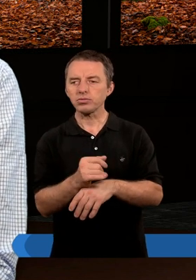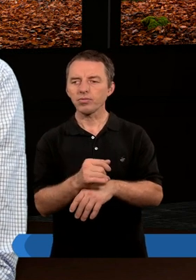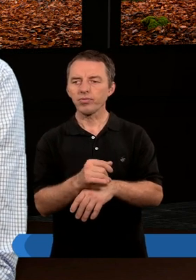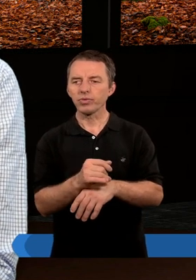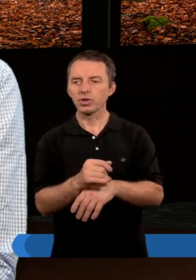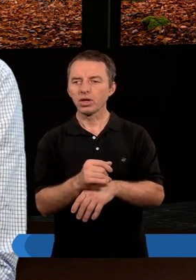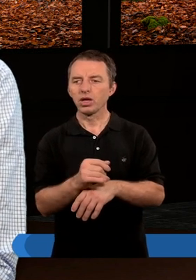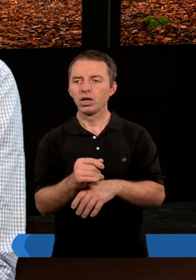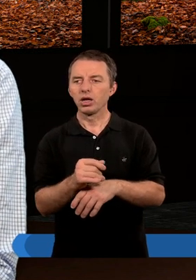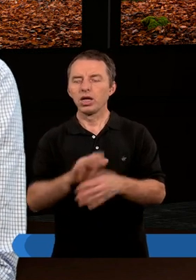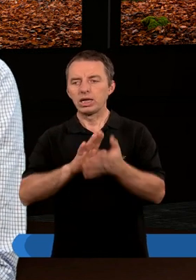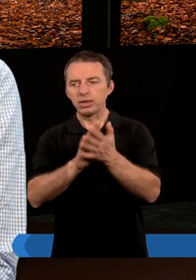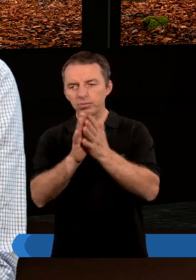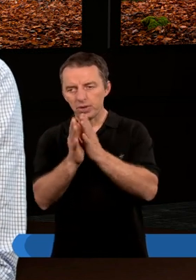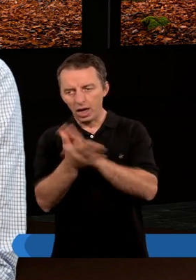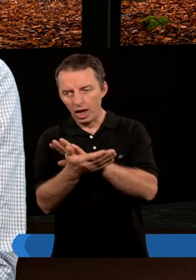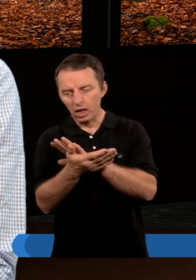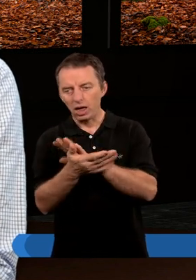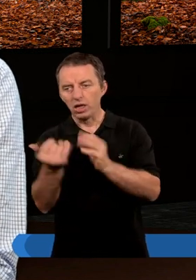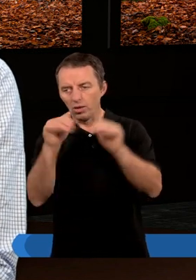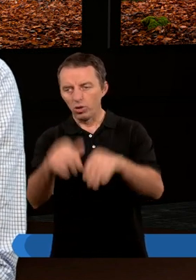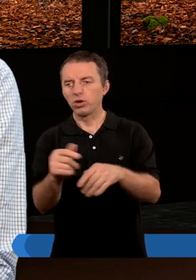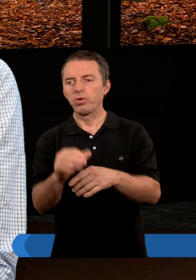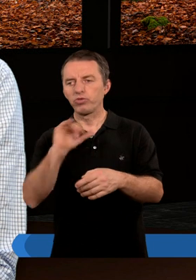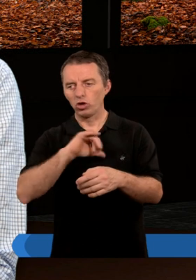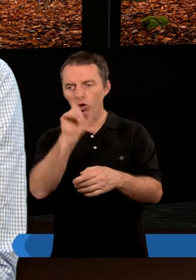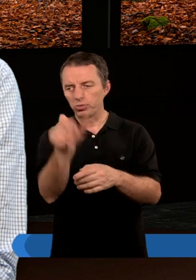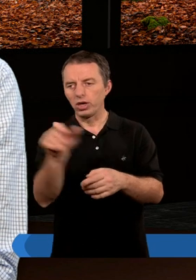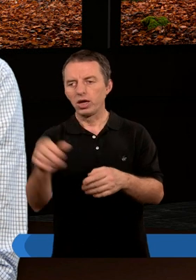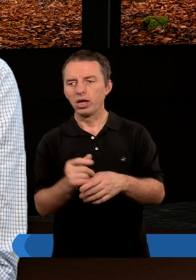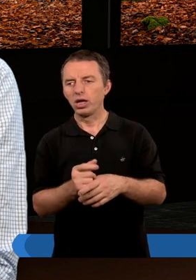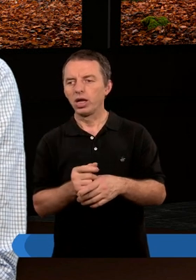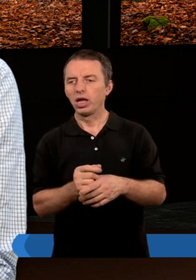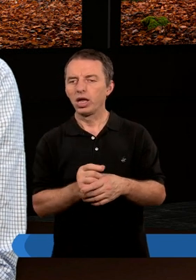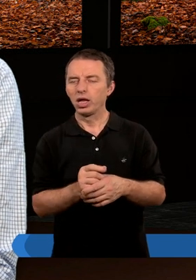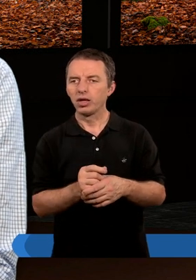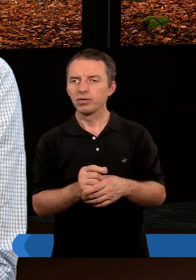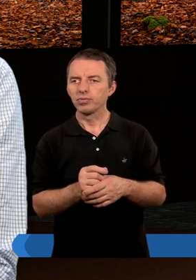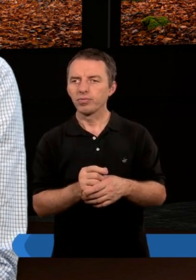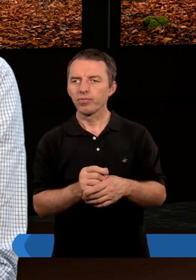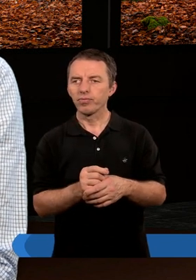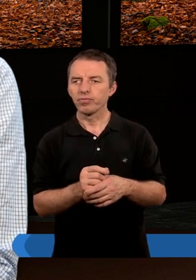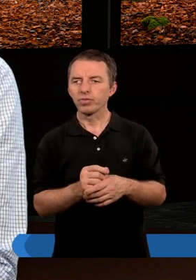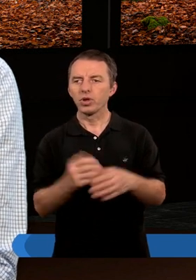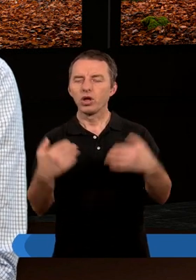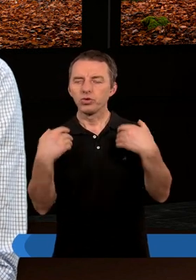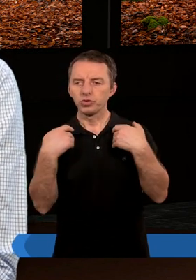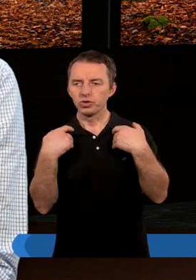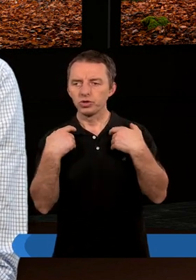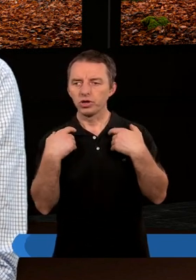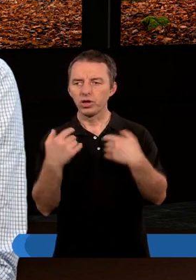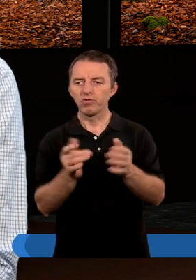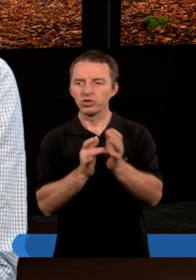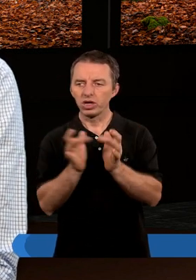zmiana, jaka może być w Tobie. To jest życie z